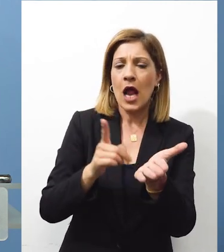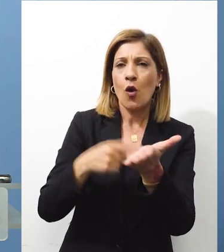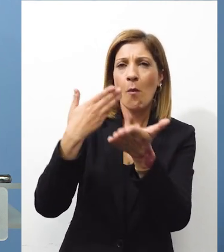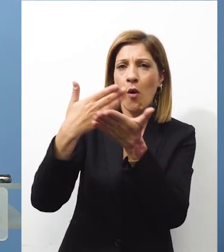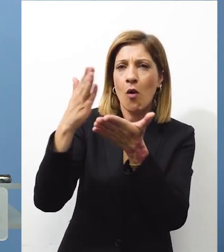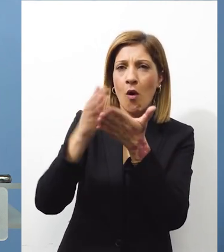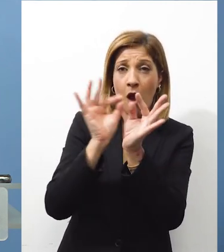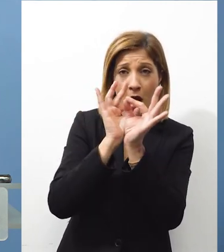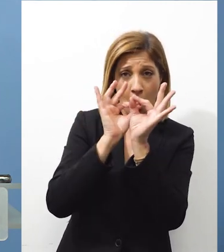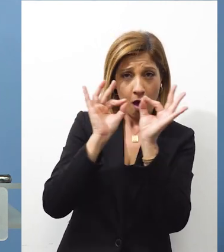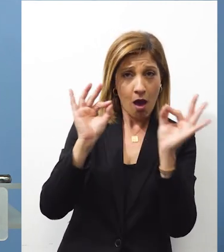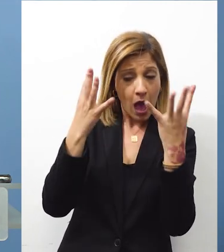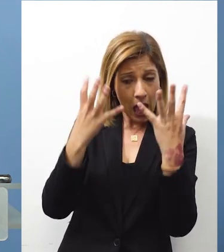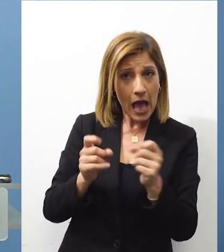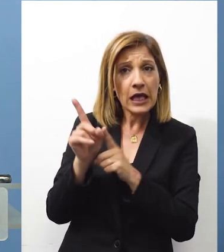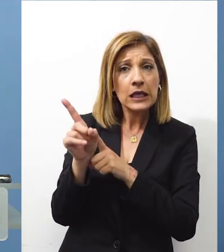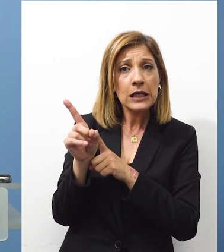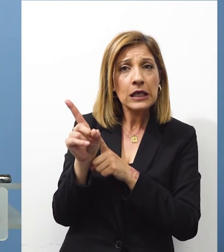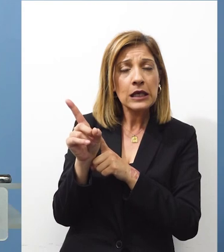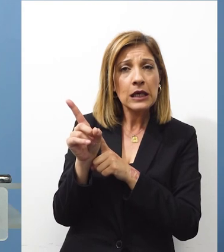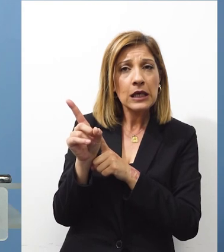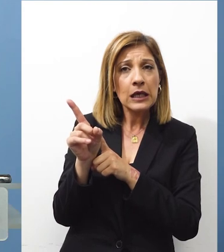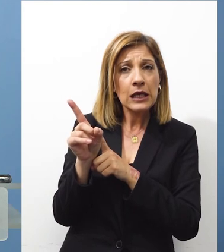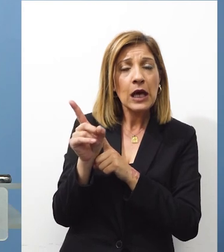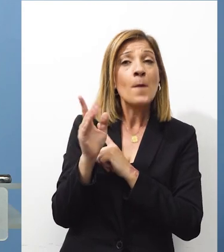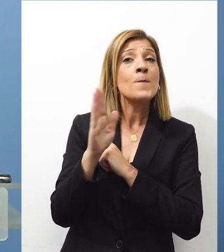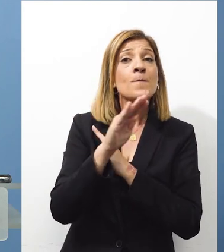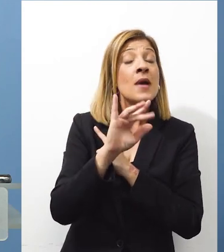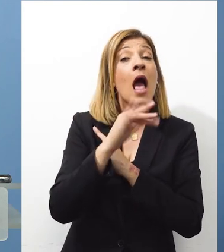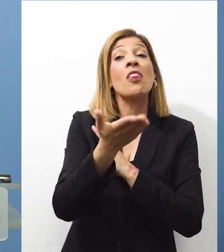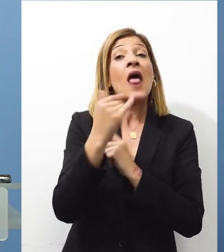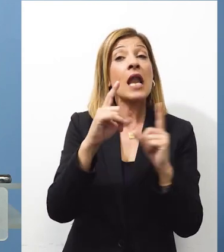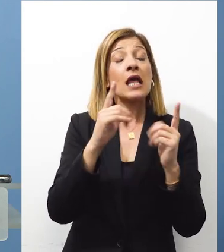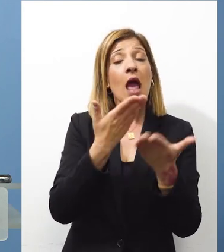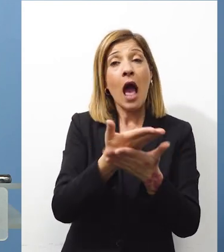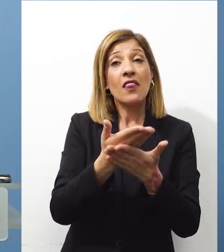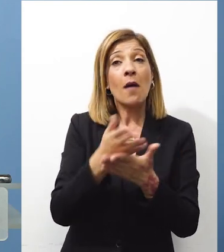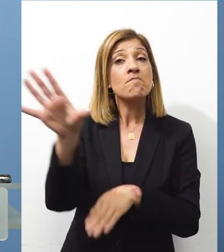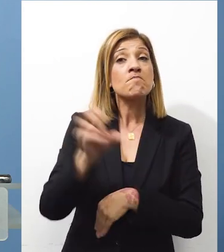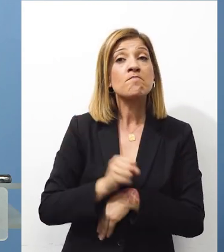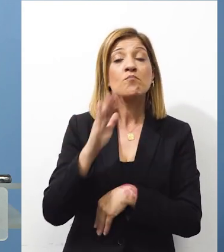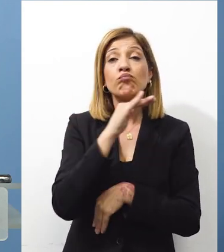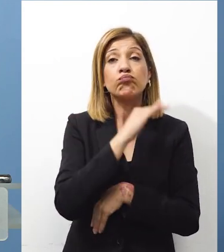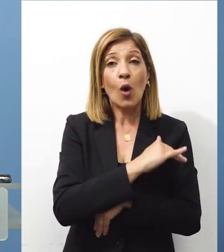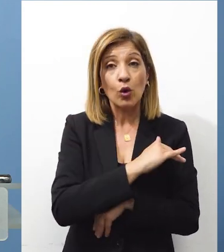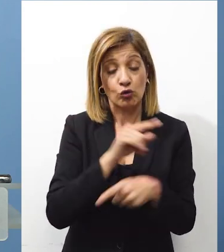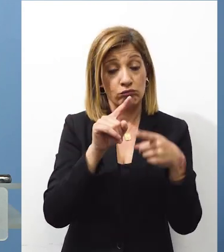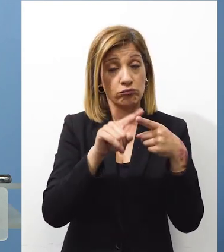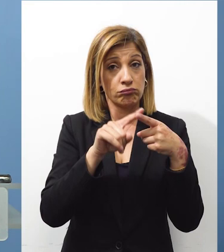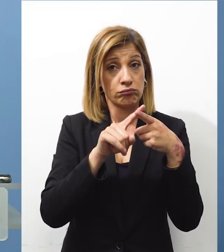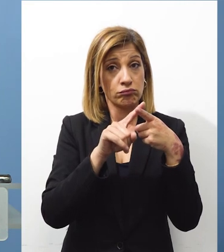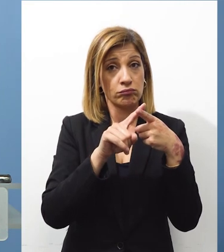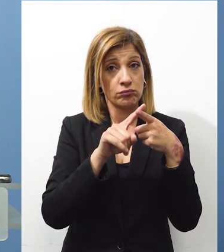Αν δεν τις είχε πότε πήρε αυτές τις άδειες Σημειώνω εδώ